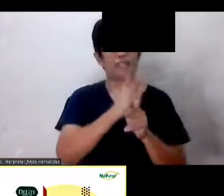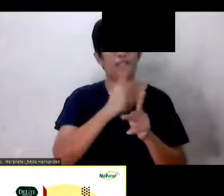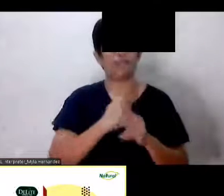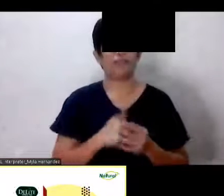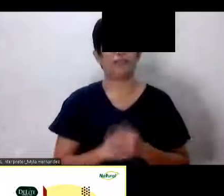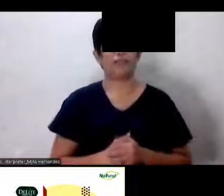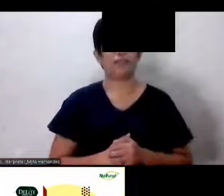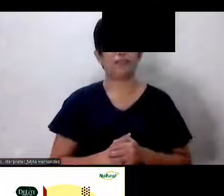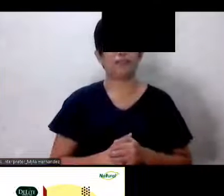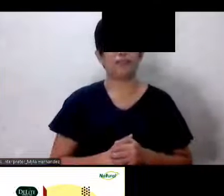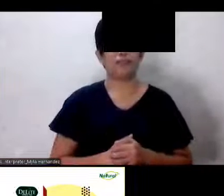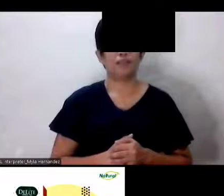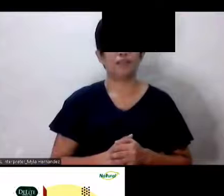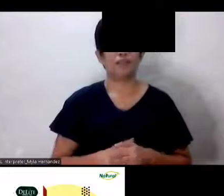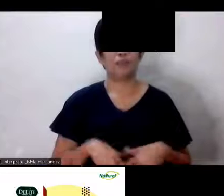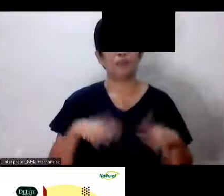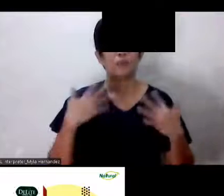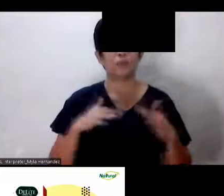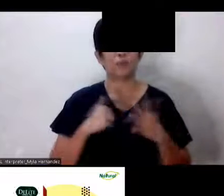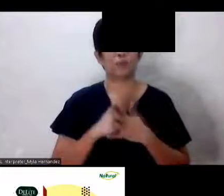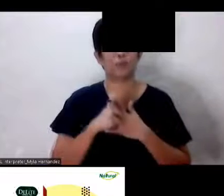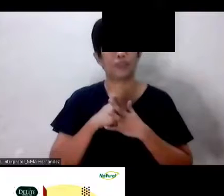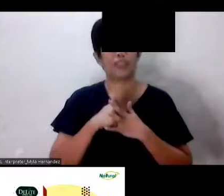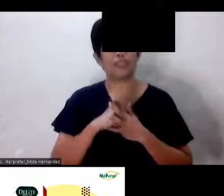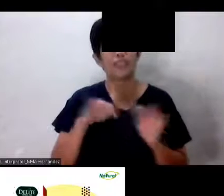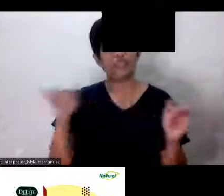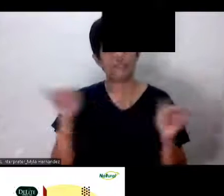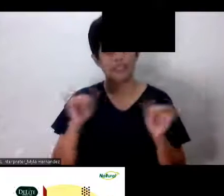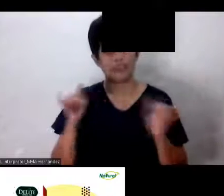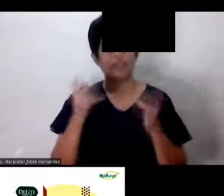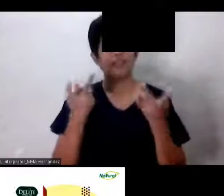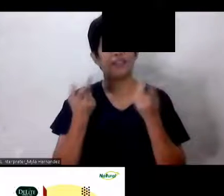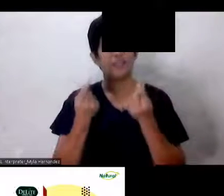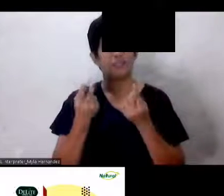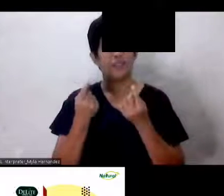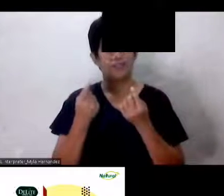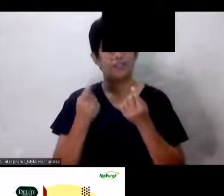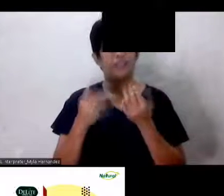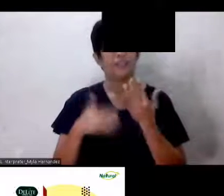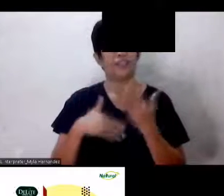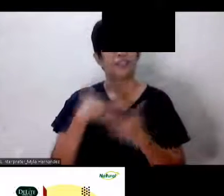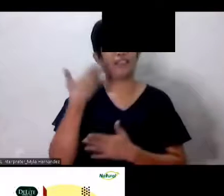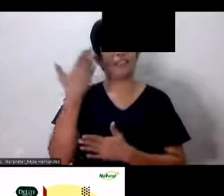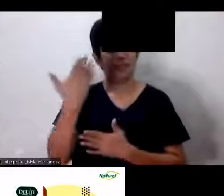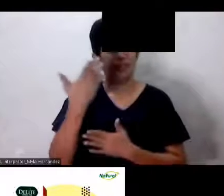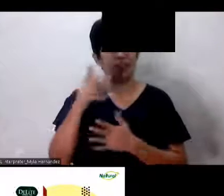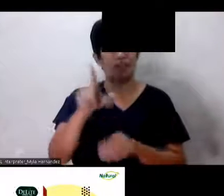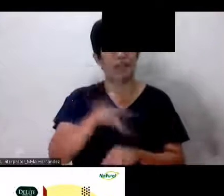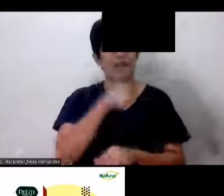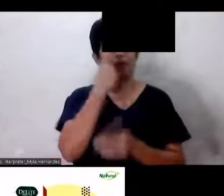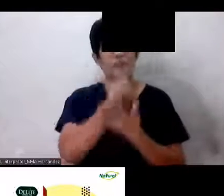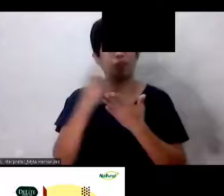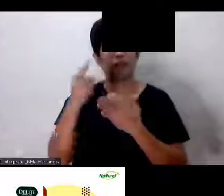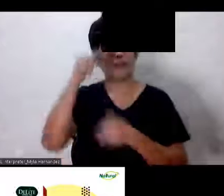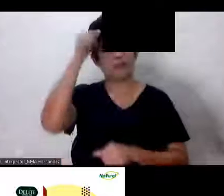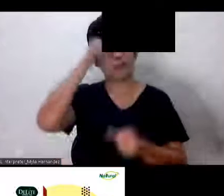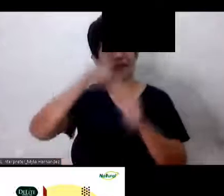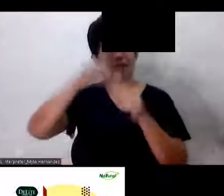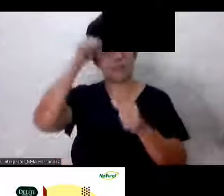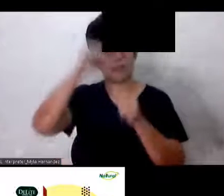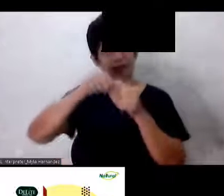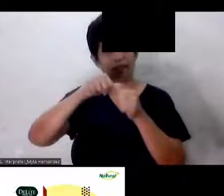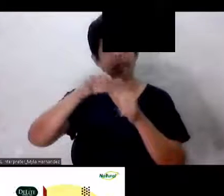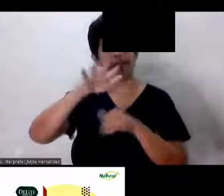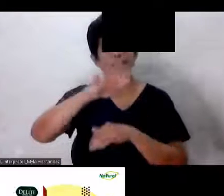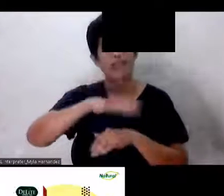Yeah Wow So Ganun pa rin po Ang ating gagawin Sa dadating pong Mahabang weekend Alalahanin po natin Yung